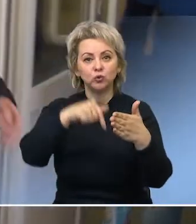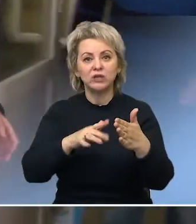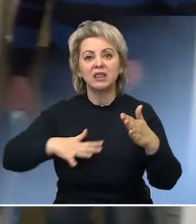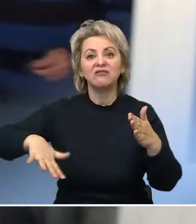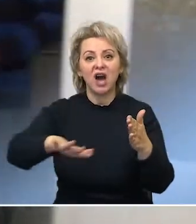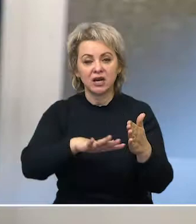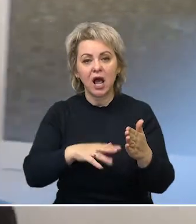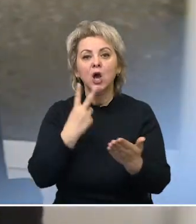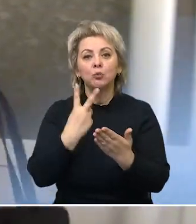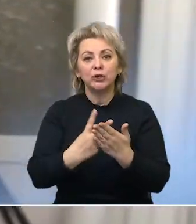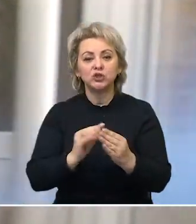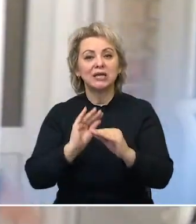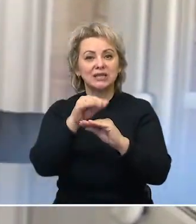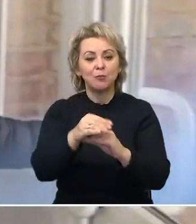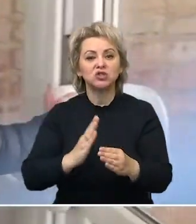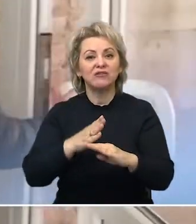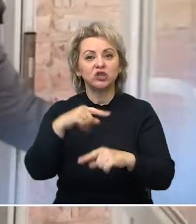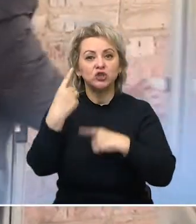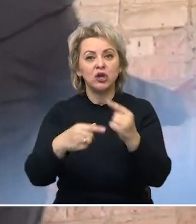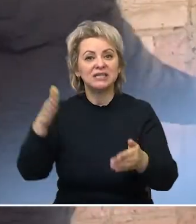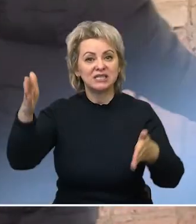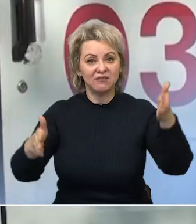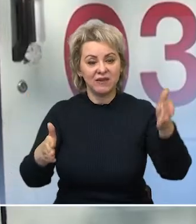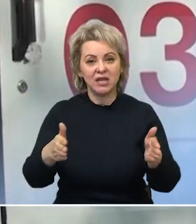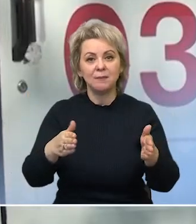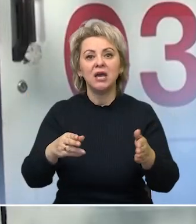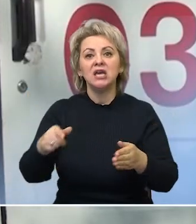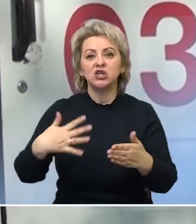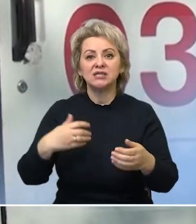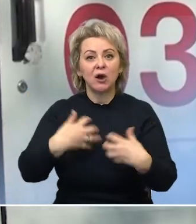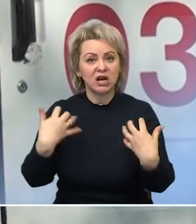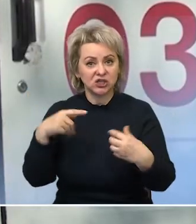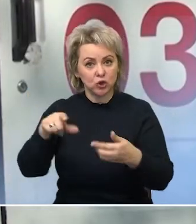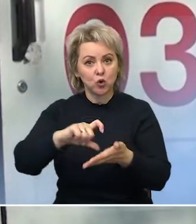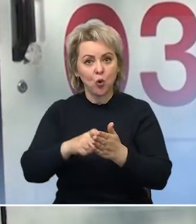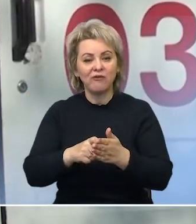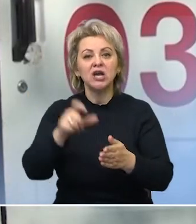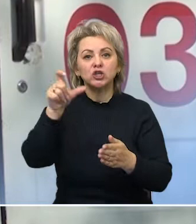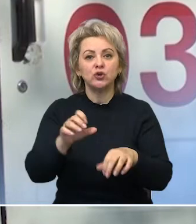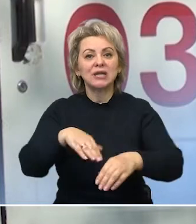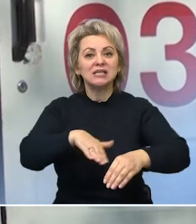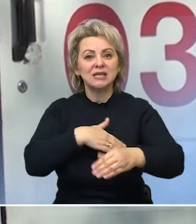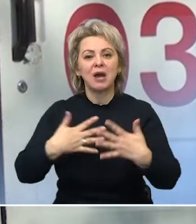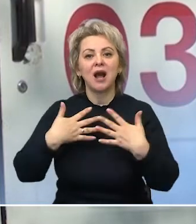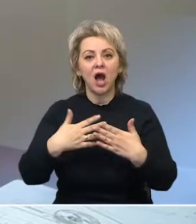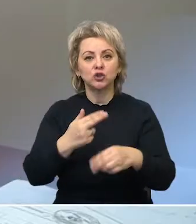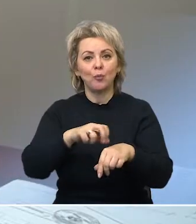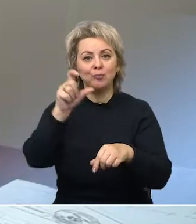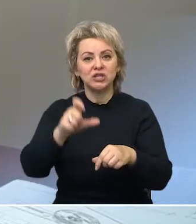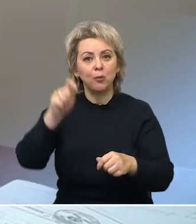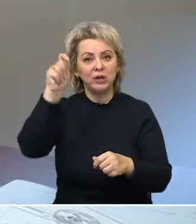Предусмотрен дополнительный выход через боковые двери из гардероба. К пациенту с температурой и кашлем медики приедут домой.